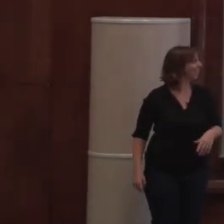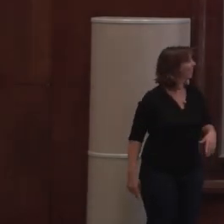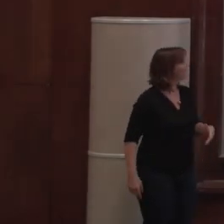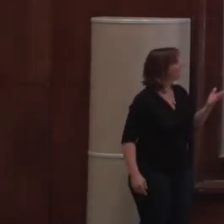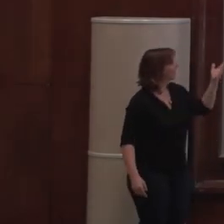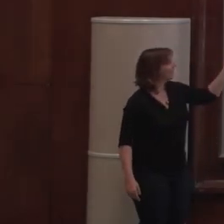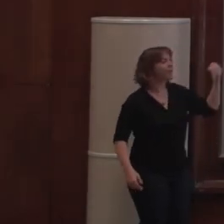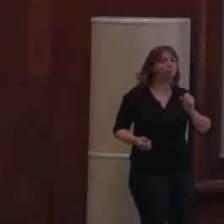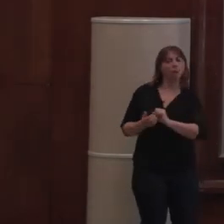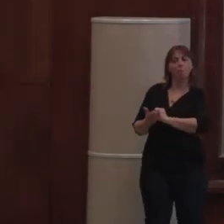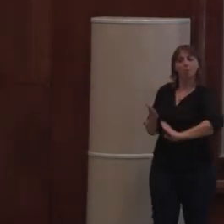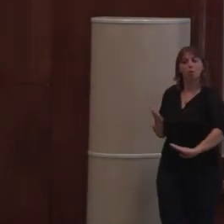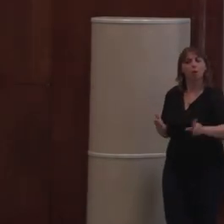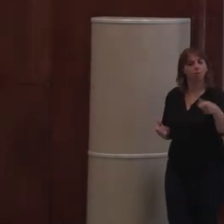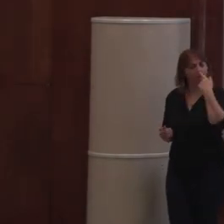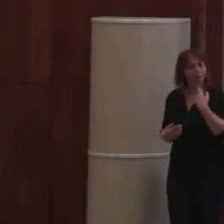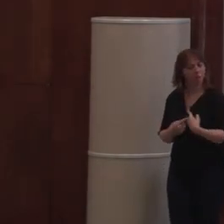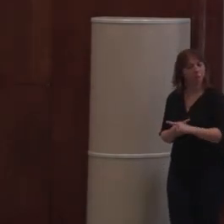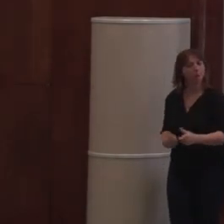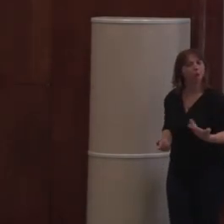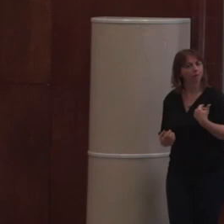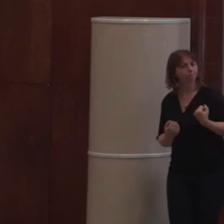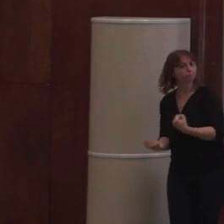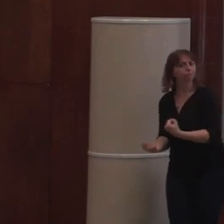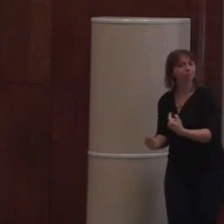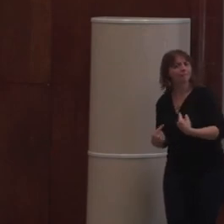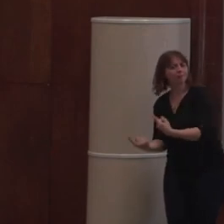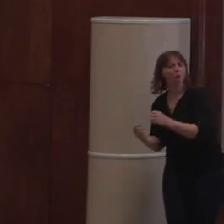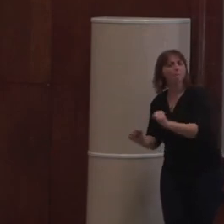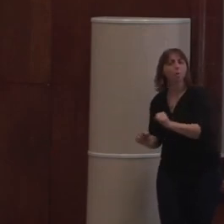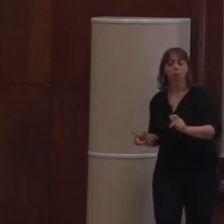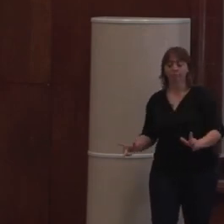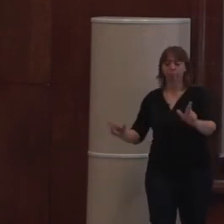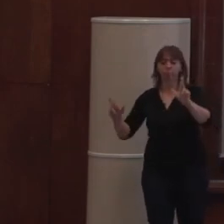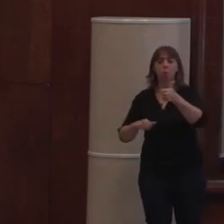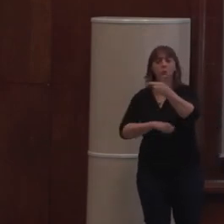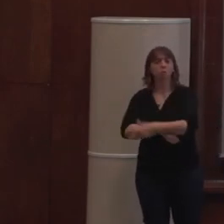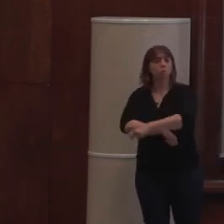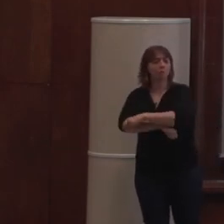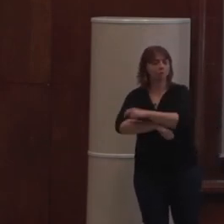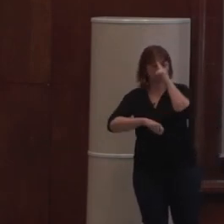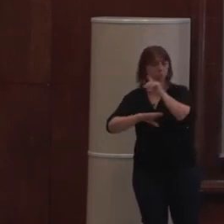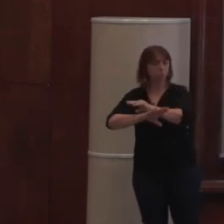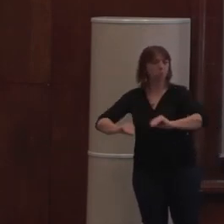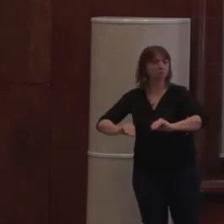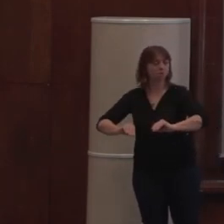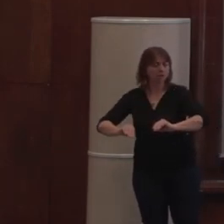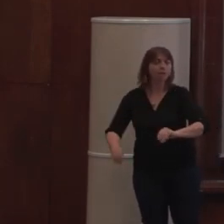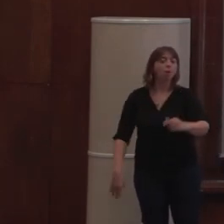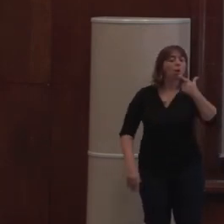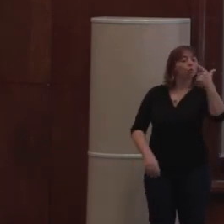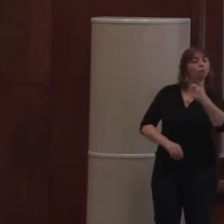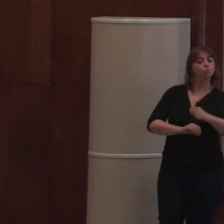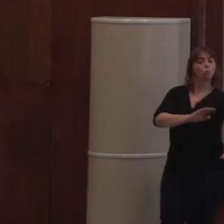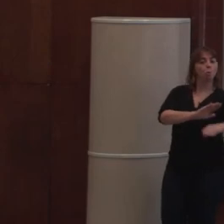Ce n pas loin, Barcelone. Si vous avez envie, ça vaut le coup. Donc, ça dure sur une semaine. Sachez que les deux premiers jours